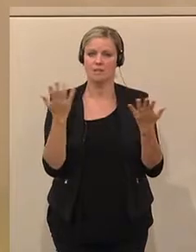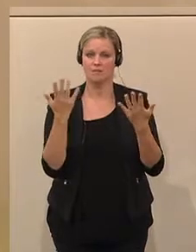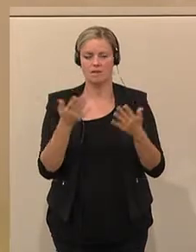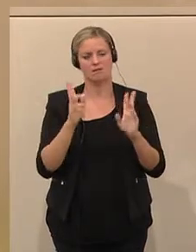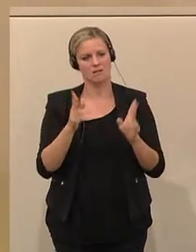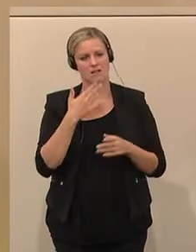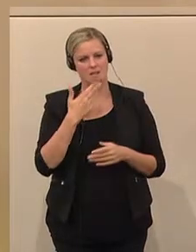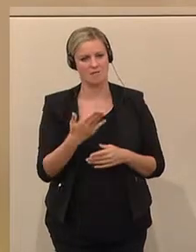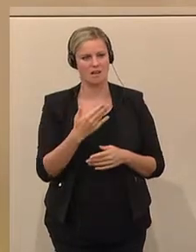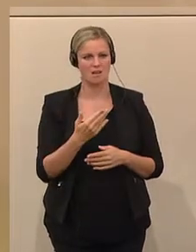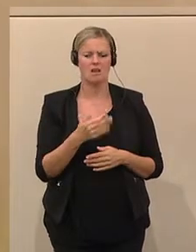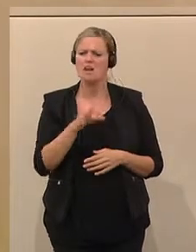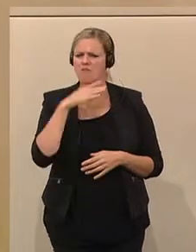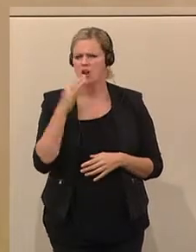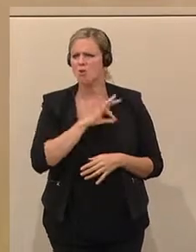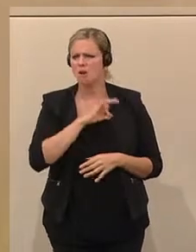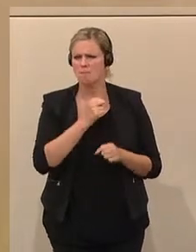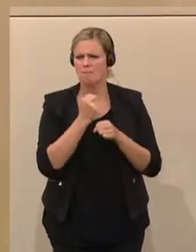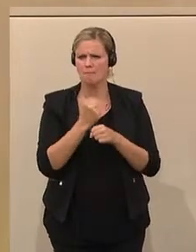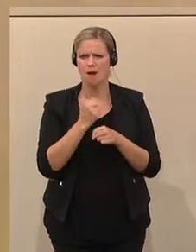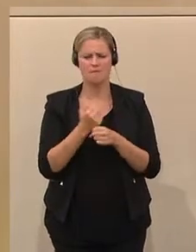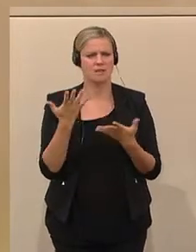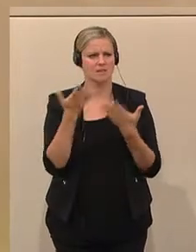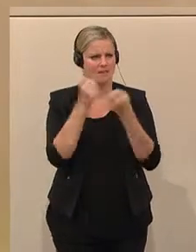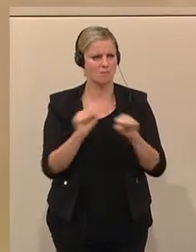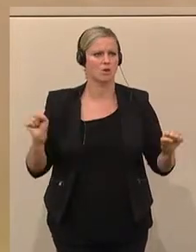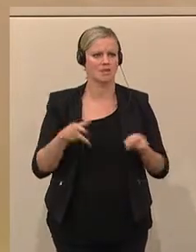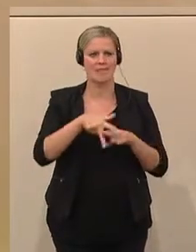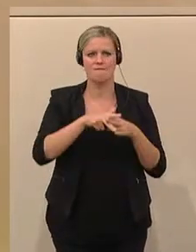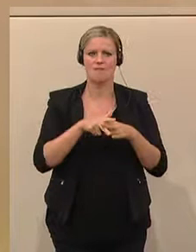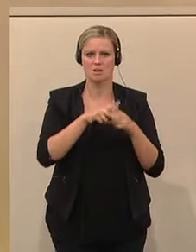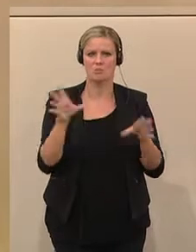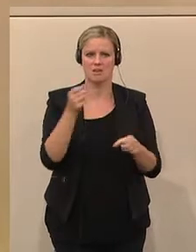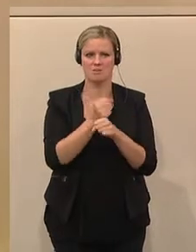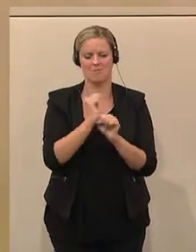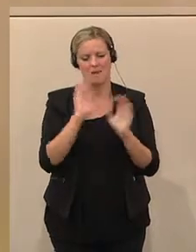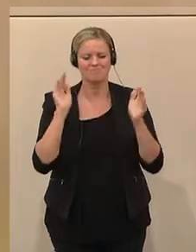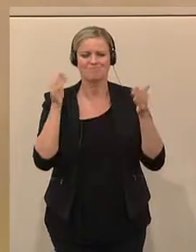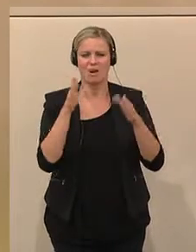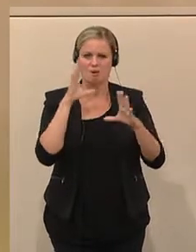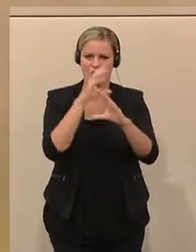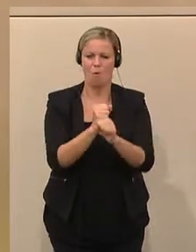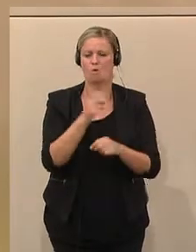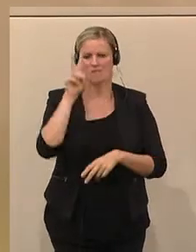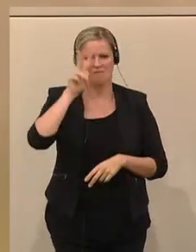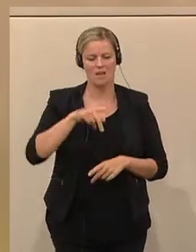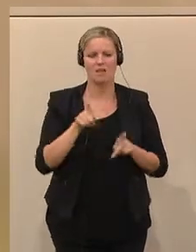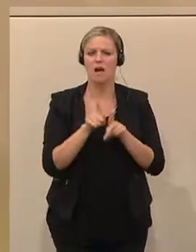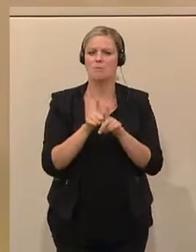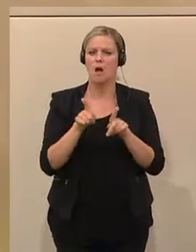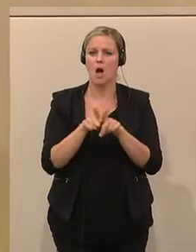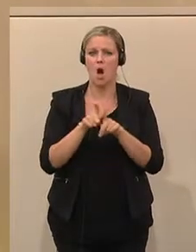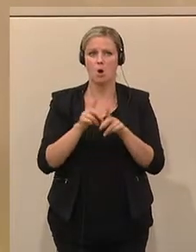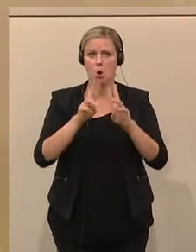jedem empfehlen, immer wieder, machen eh viele Kollegen, an der Demokratiewerkstatt teilzunehmen, die zwar natürlich auf Wien konzentriert ist, aber, wie ich gehört habe, ja auch in die